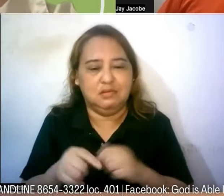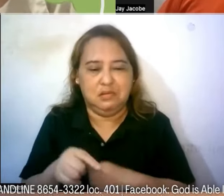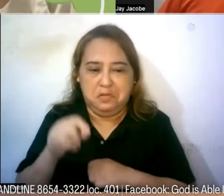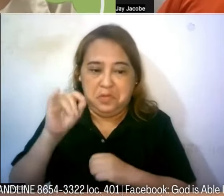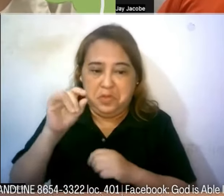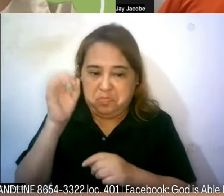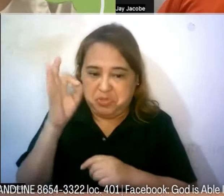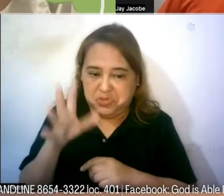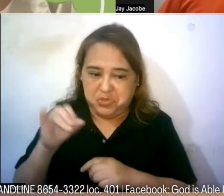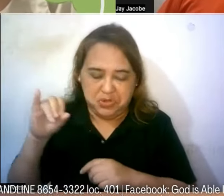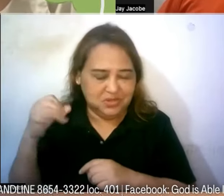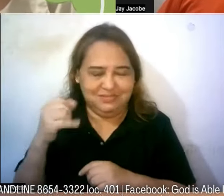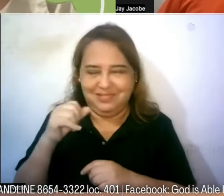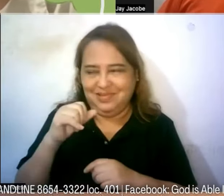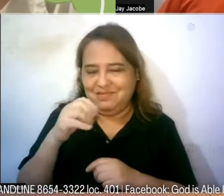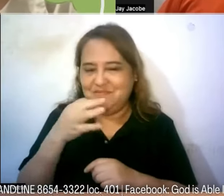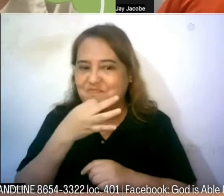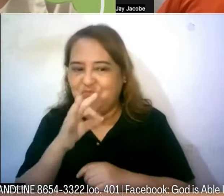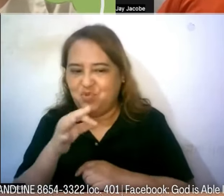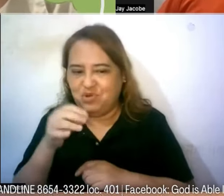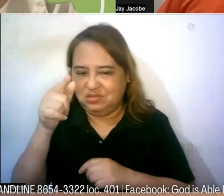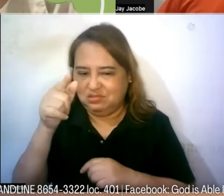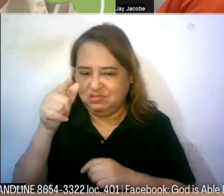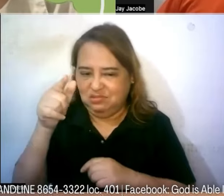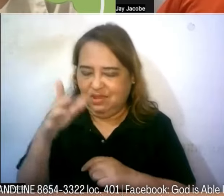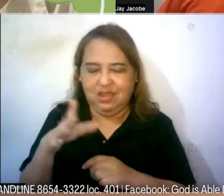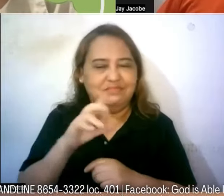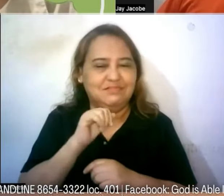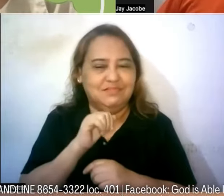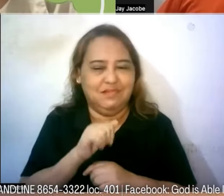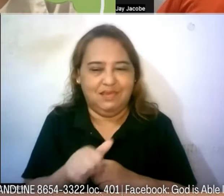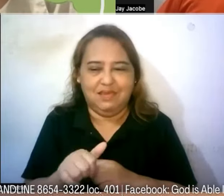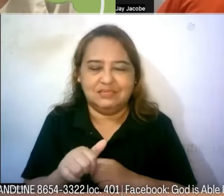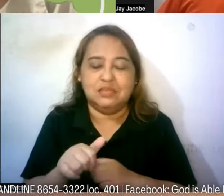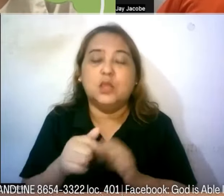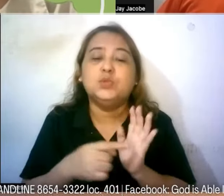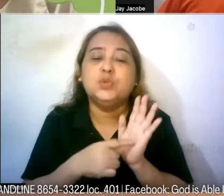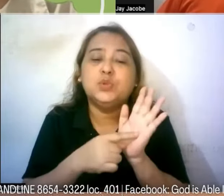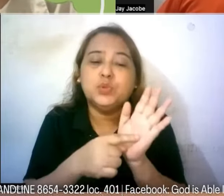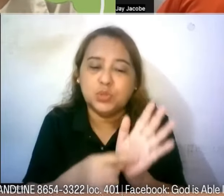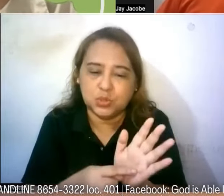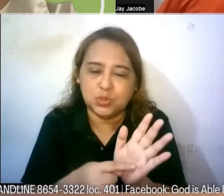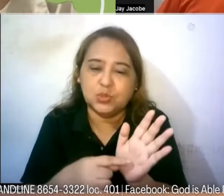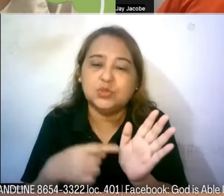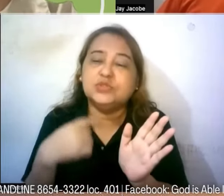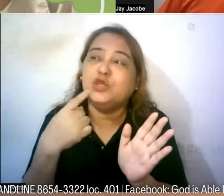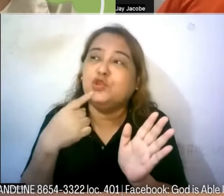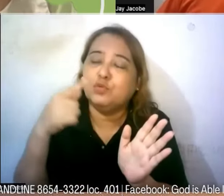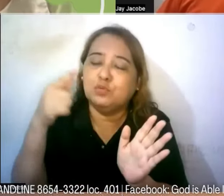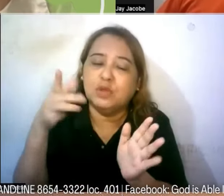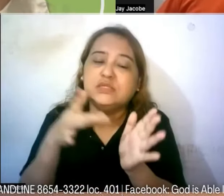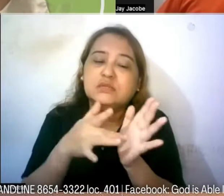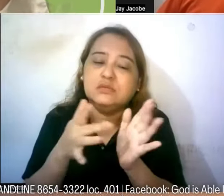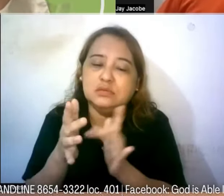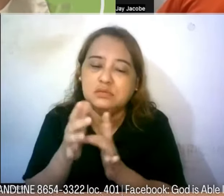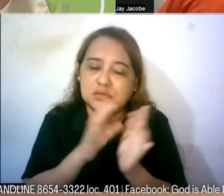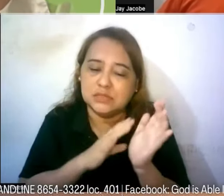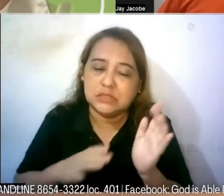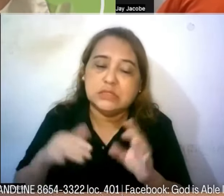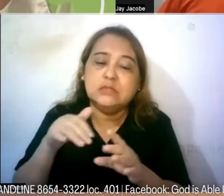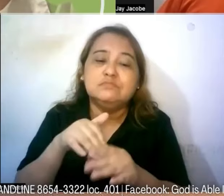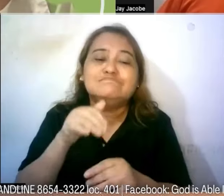ay favorite ni Lord ito po ay para ipakita na sino na ba talaga si Kristo sa buhay niya at pamilya